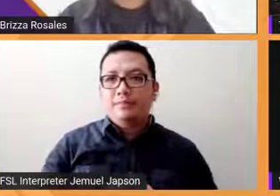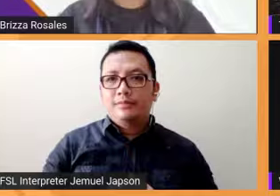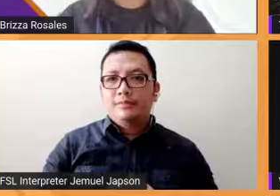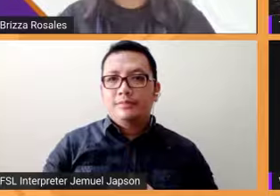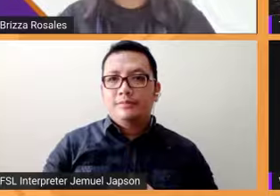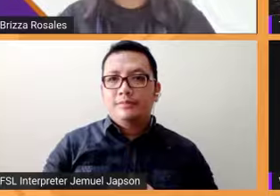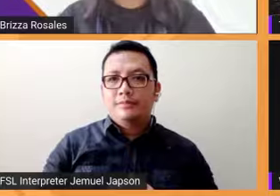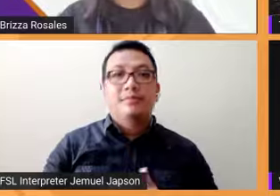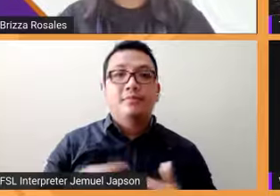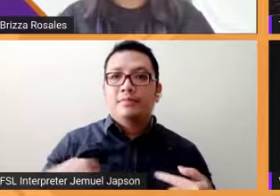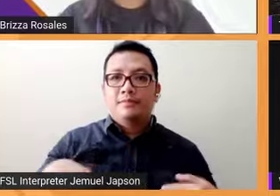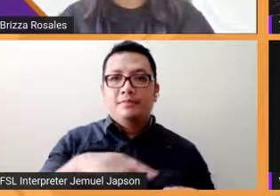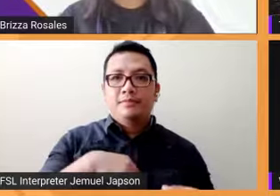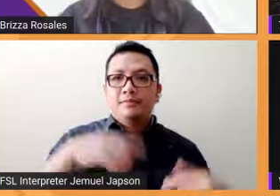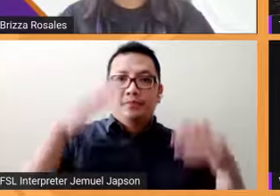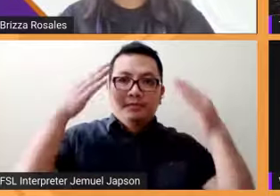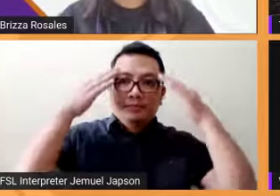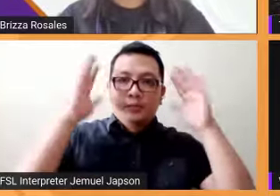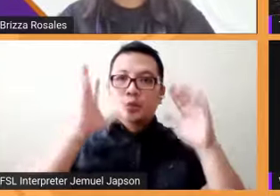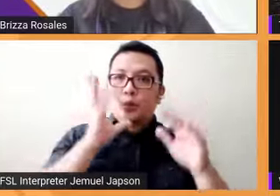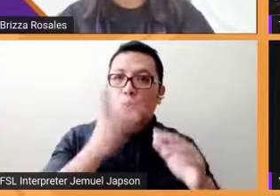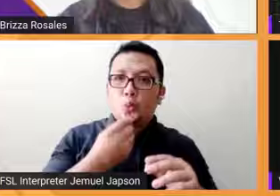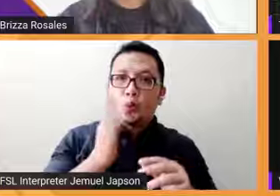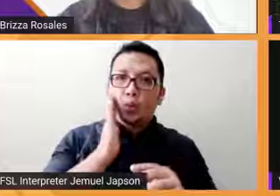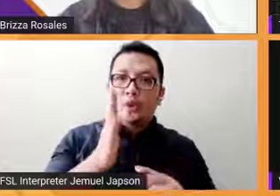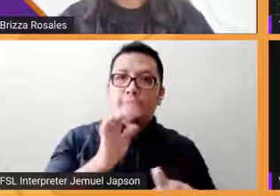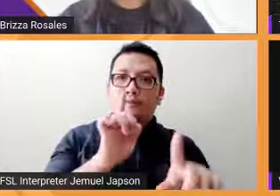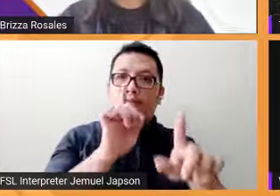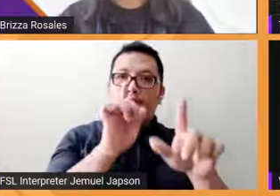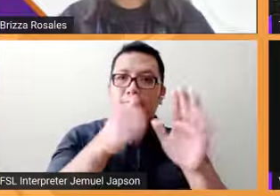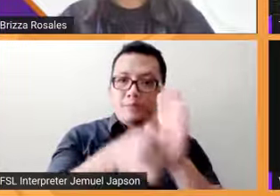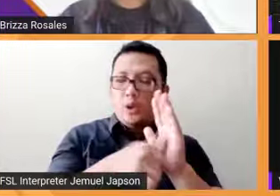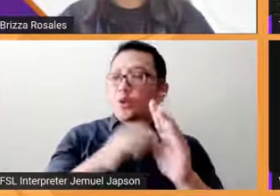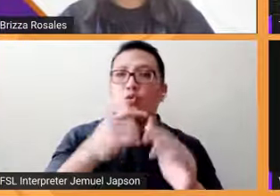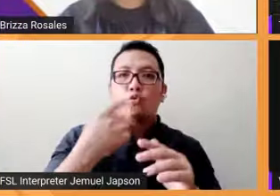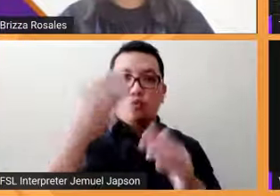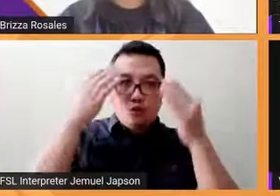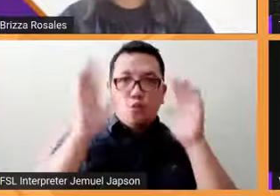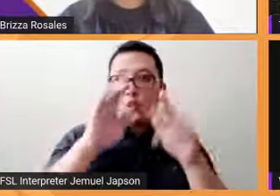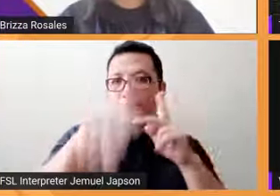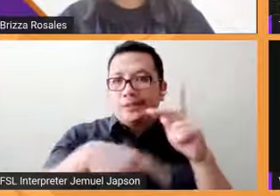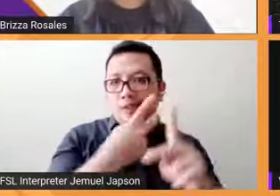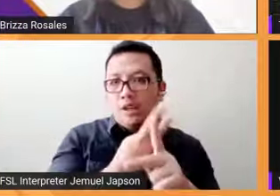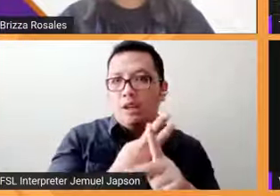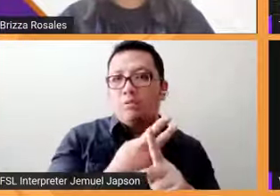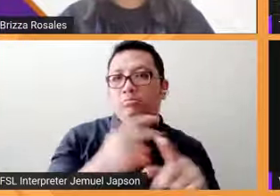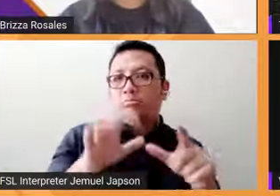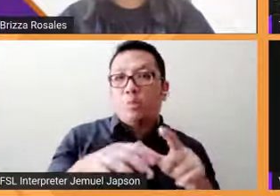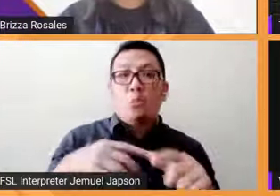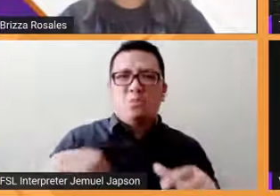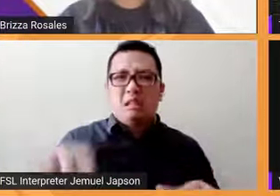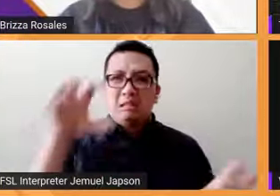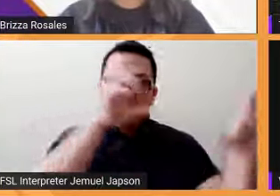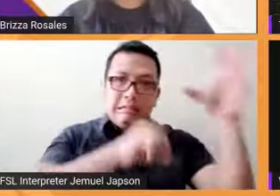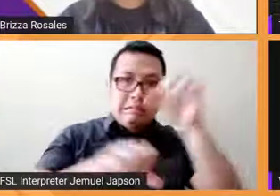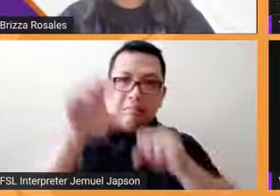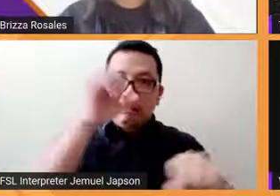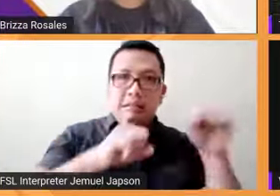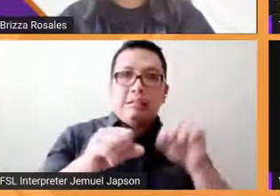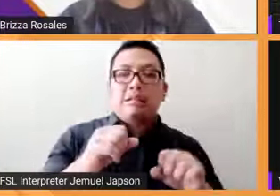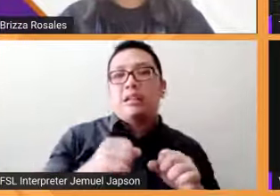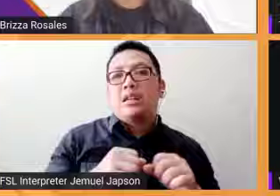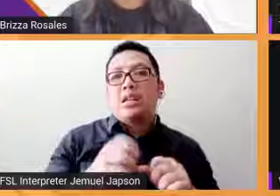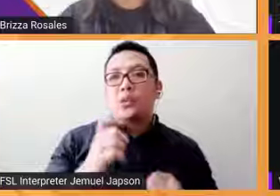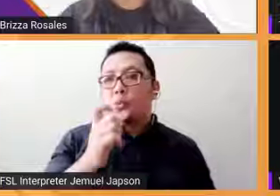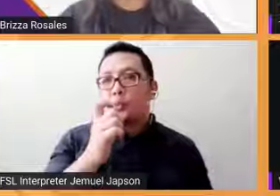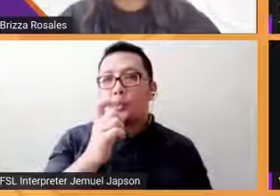EAPP ito brisa hindi natin meron so para tayong manguula na hindi natin alam kung sino ano